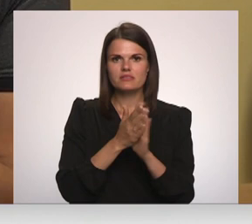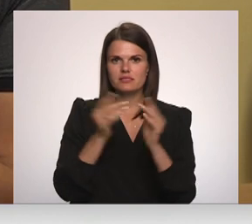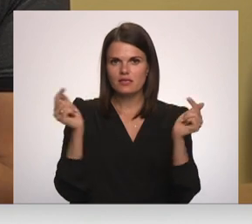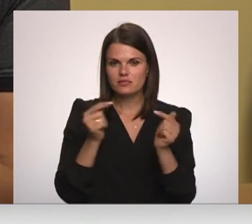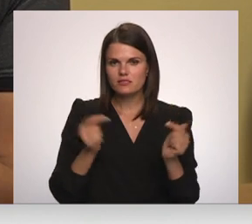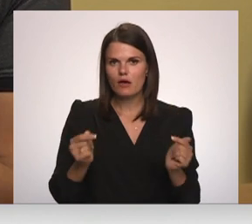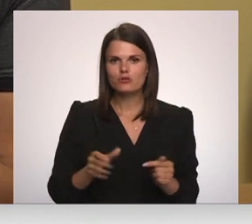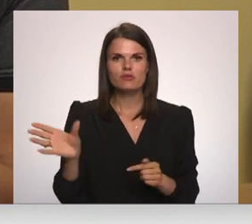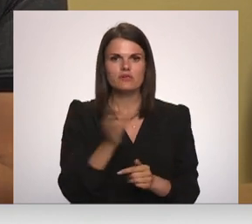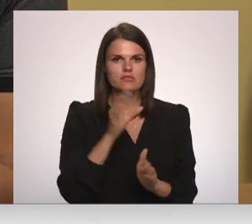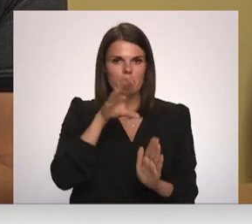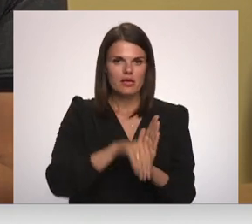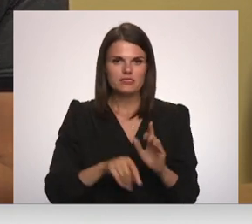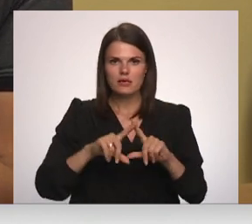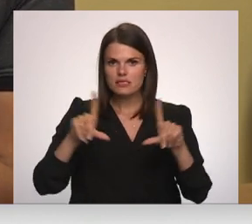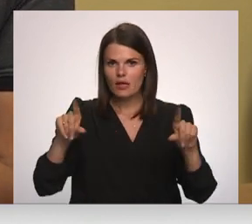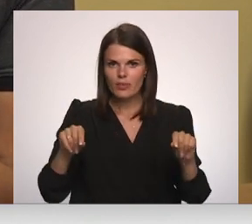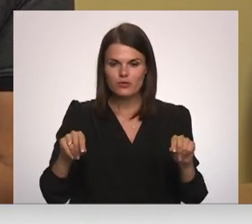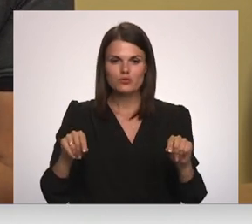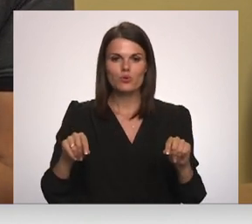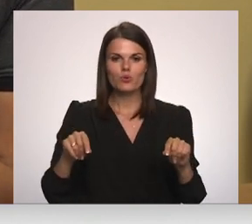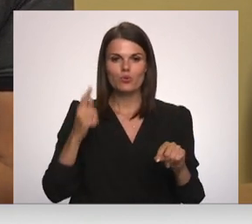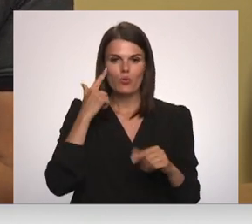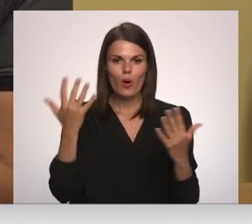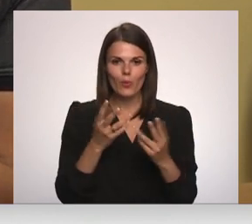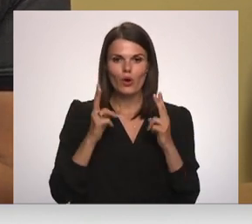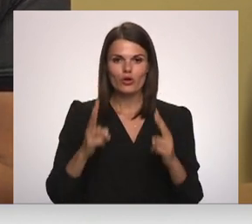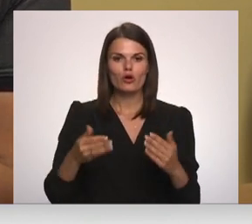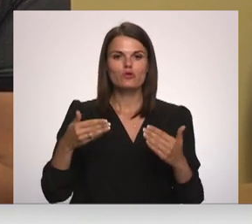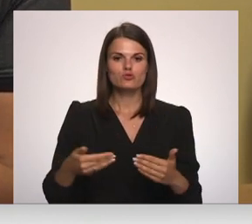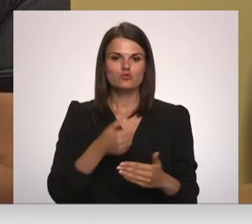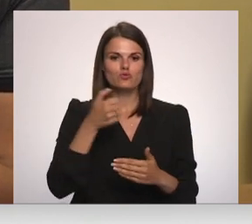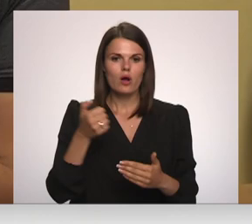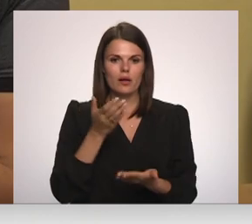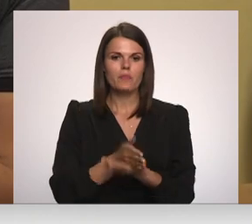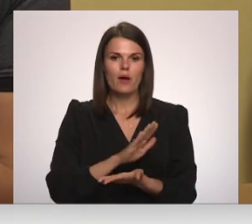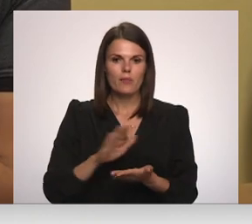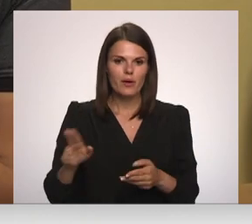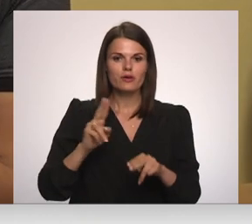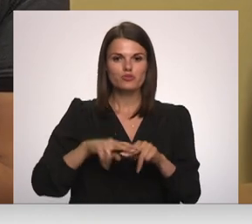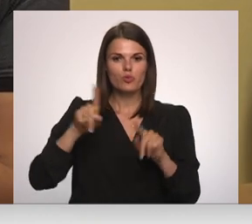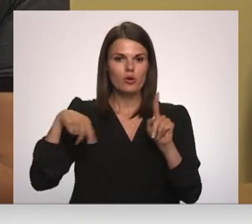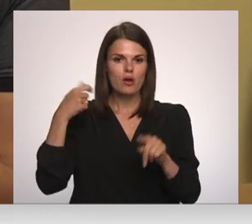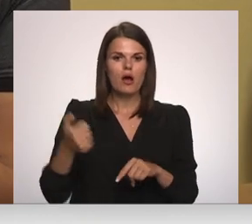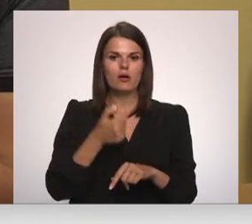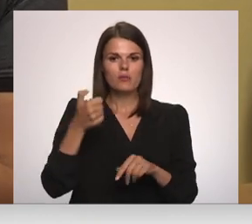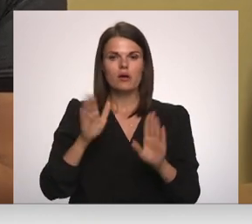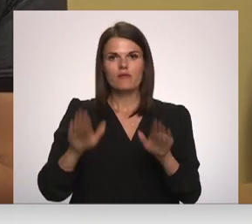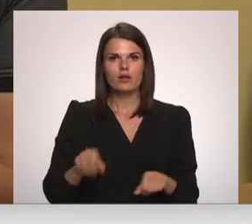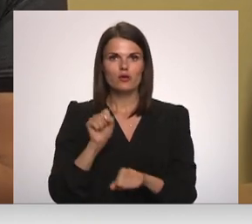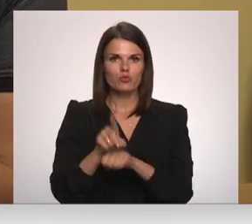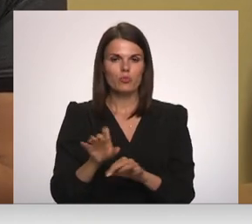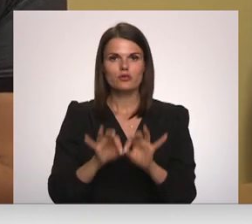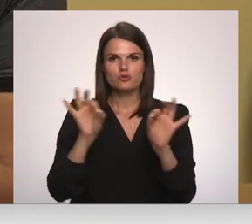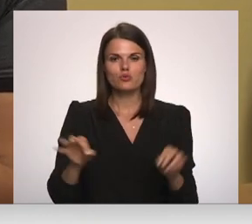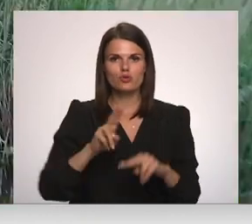ar visām iesvērtītām institūcijām. Domāju, ka šogad viņi pabeigsies, nākošo gadu mēs varētu arī pasūdīt būdarbas